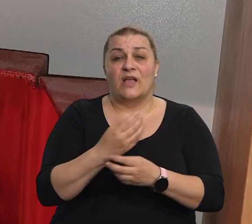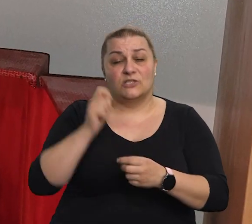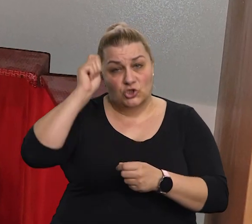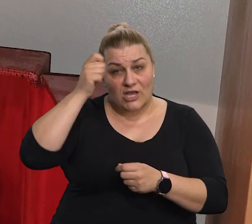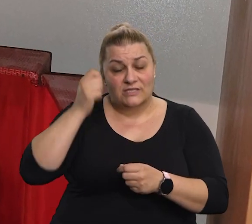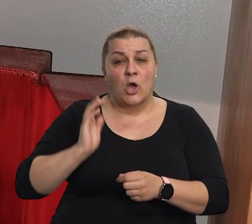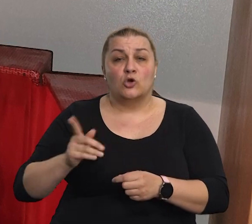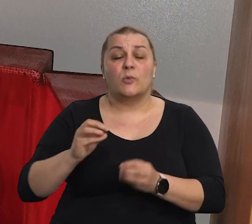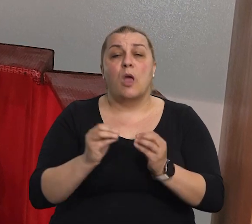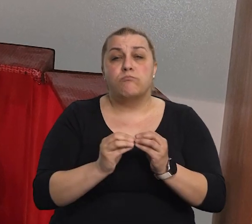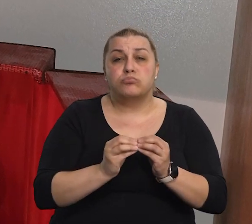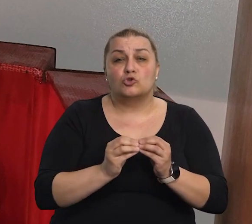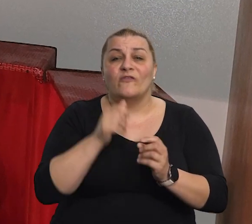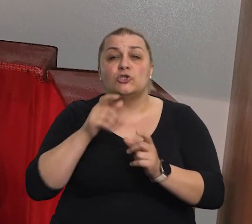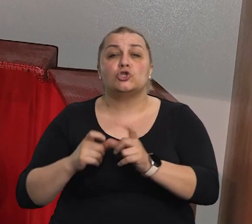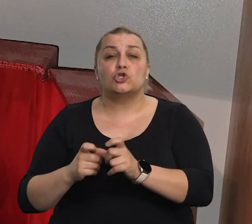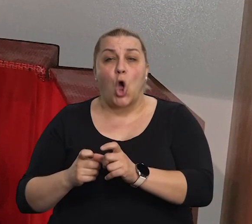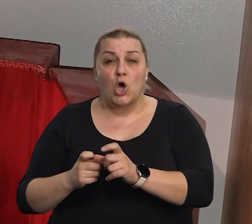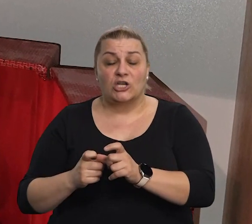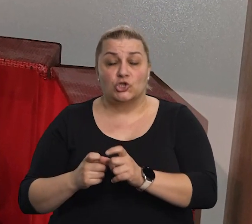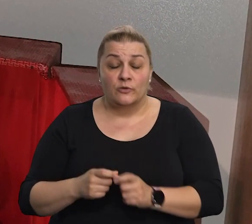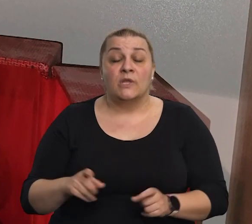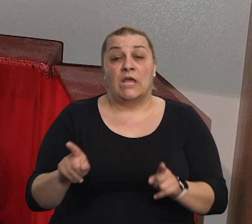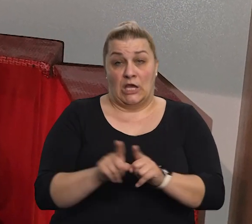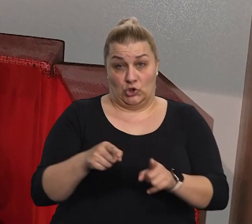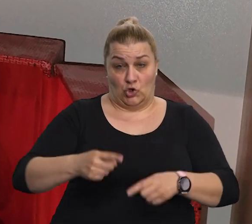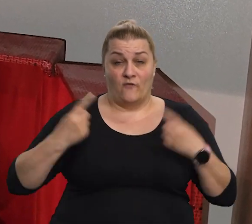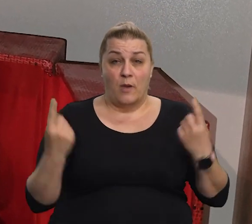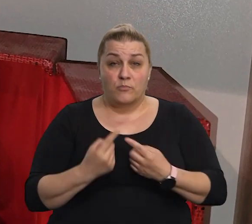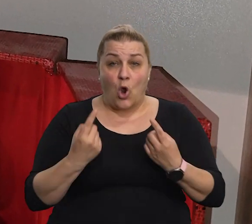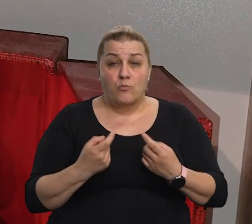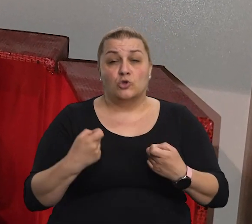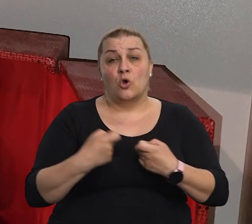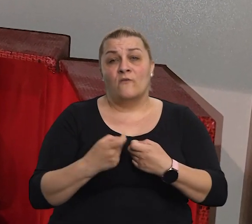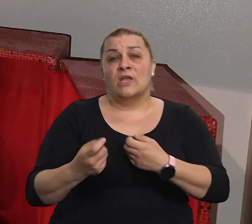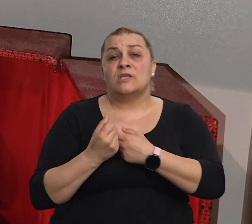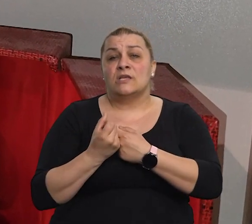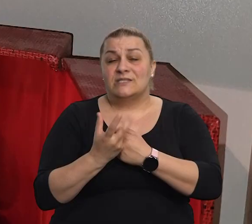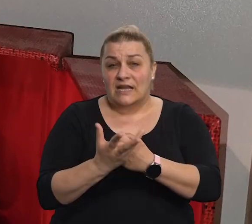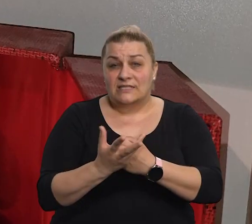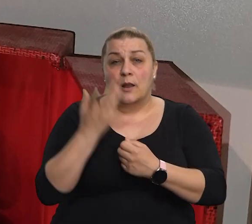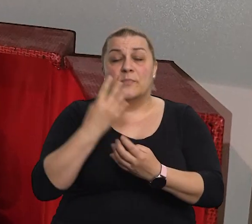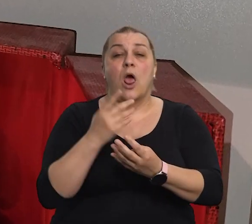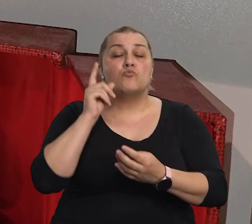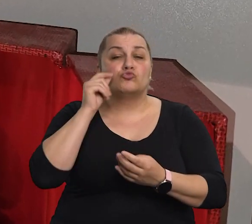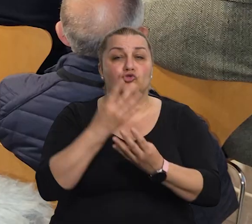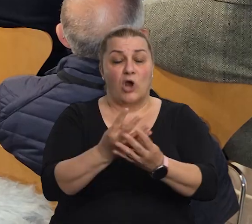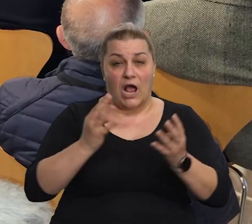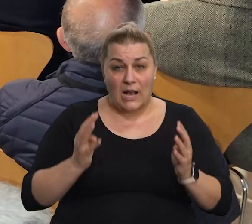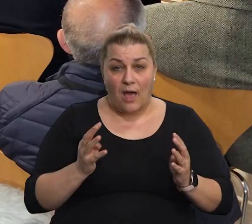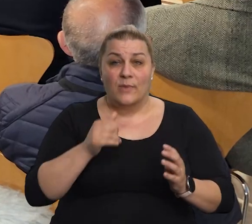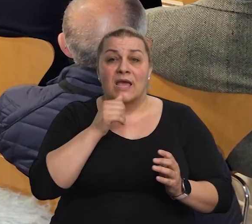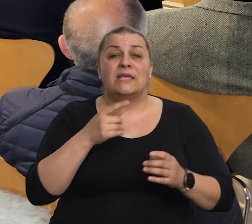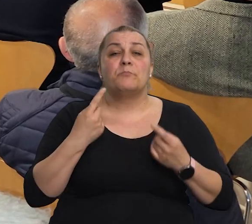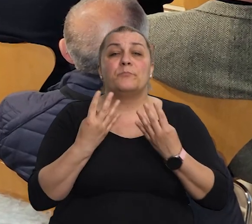Zoran Buzovačeć i Peta Škorić. Također, navedevim promocijama u pogledu scenskog nasupa sudjelovali su i Muška Klapa Decima, potom Papa